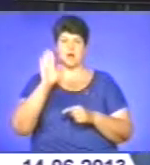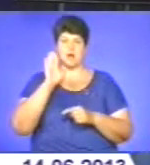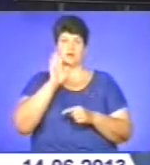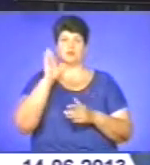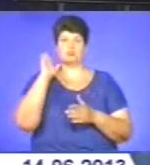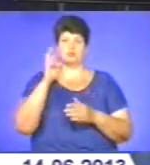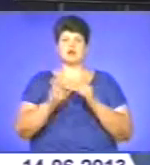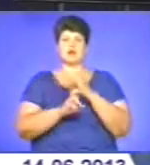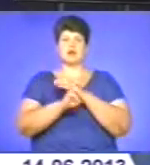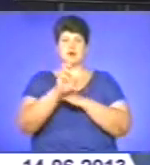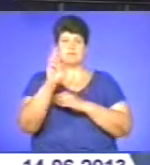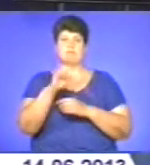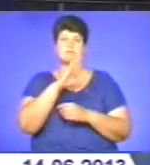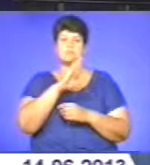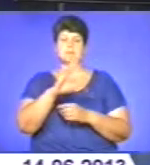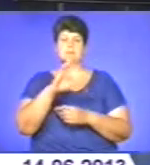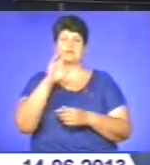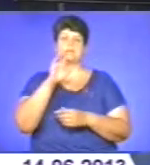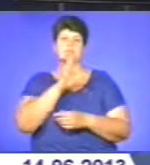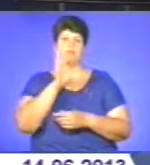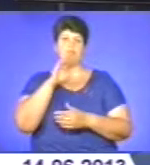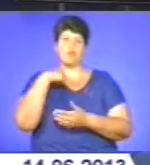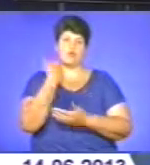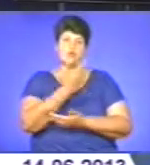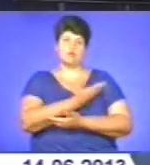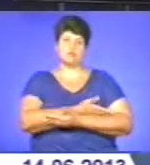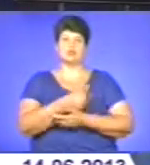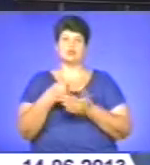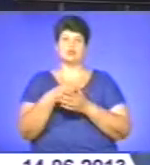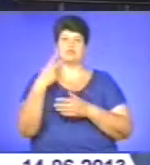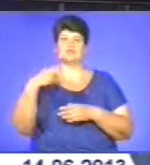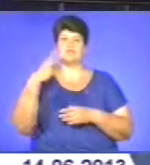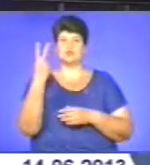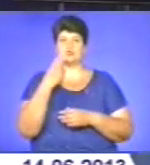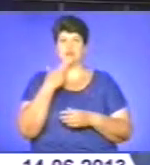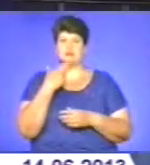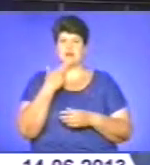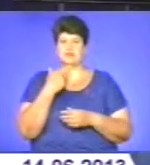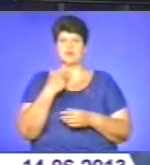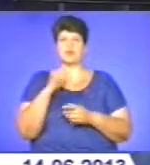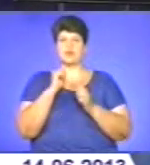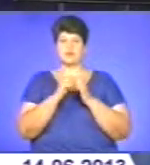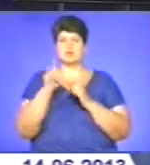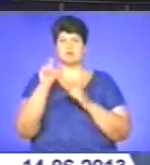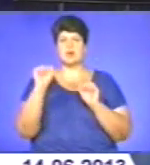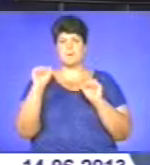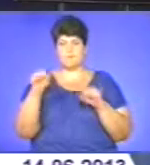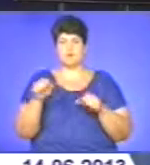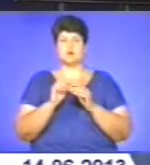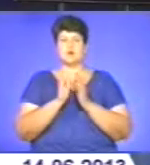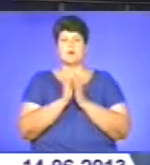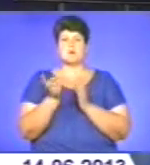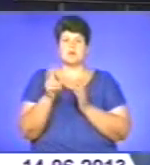Богородиці, що на вулиці Клими-Савуре, до 22 червня. Кожен християнин з вірою в серці може прийти і попросити